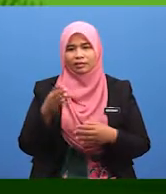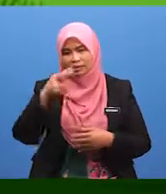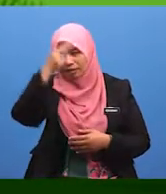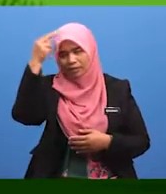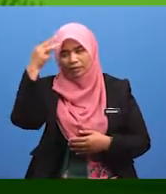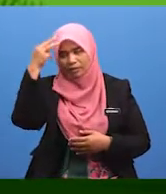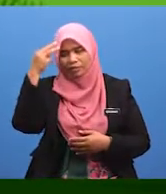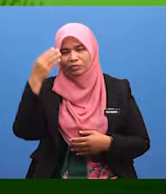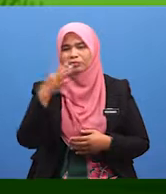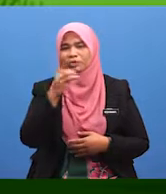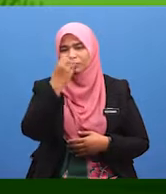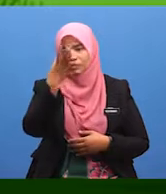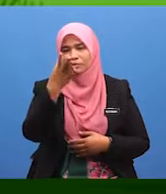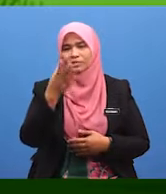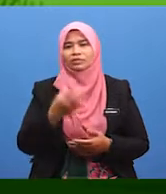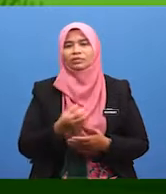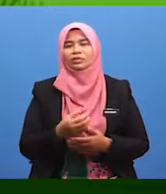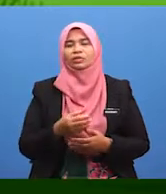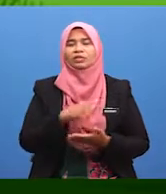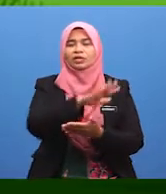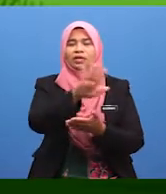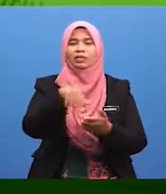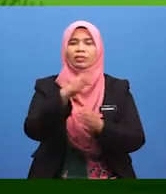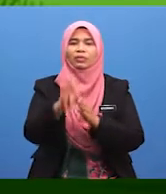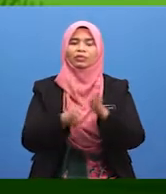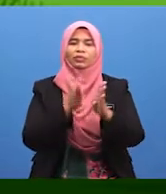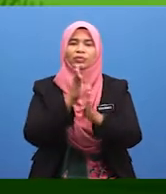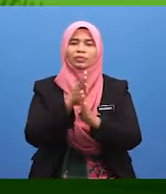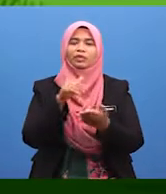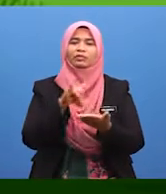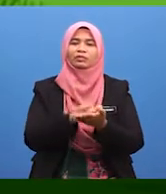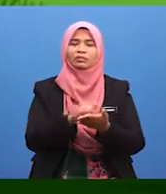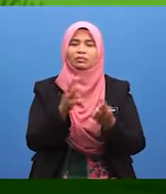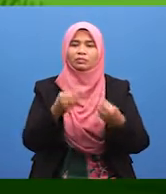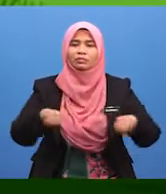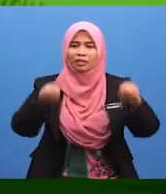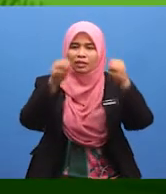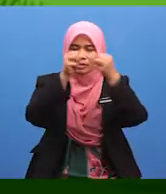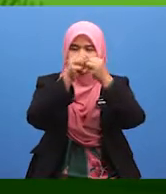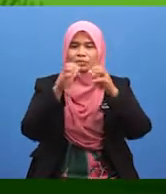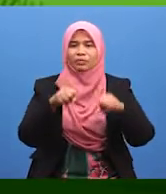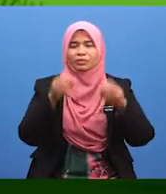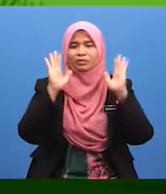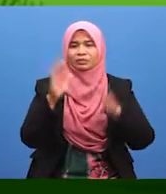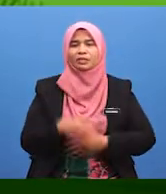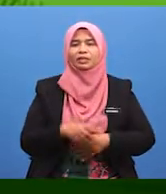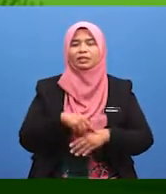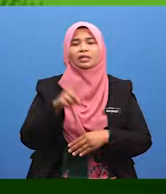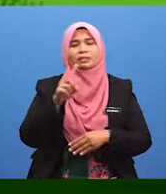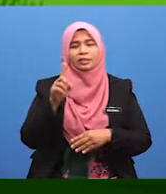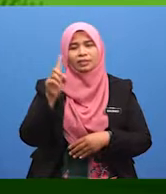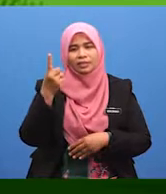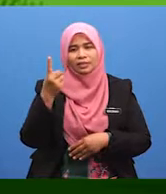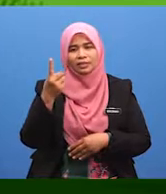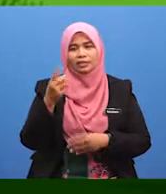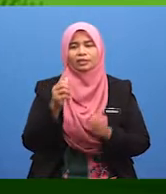Kad Nabi sebut Kulul Arunah Sajid. Semua bumi itu masjid. Boleh solat di mana-mana sahaja. Dengan syarat,